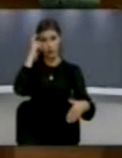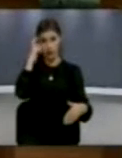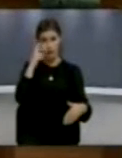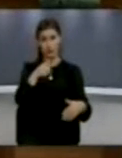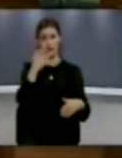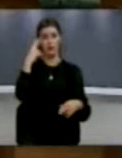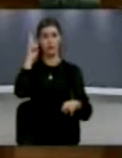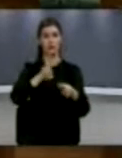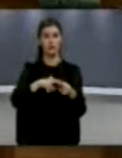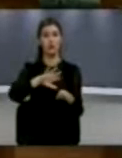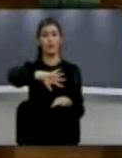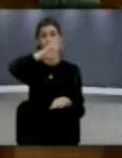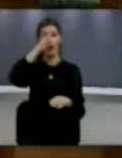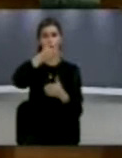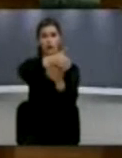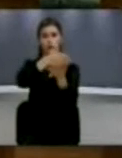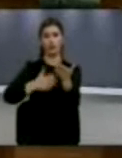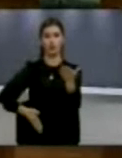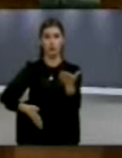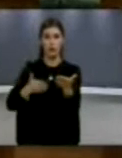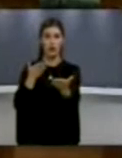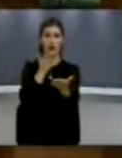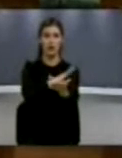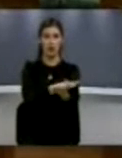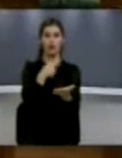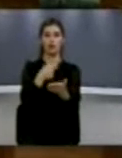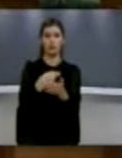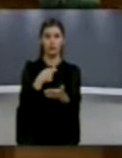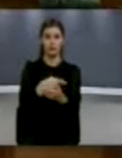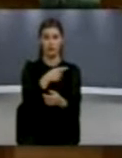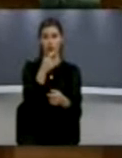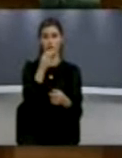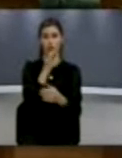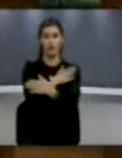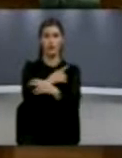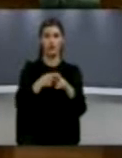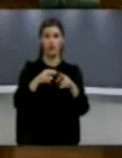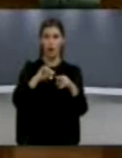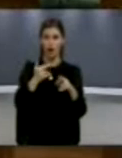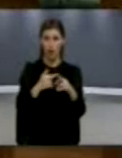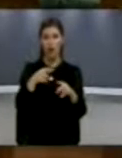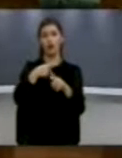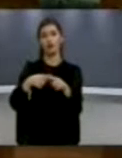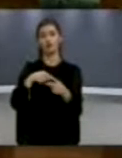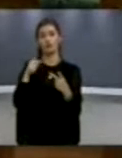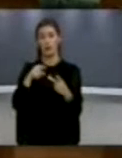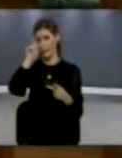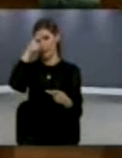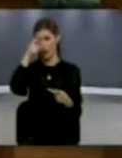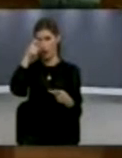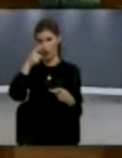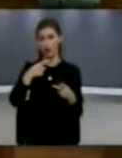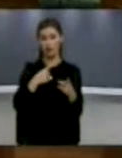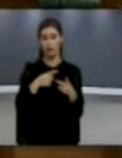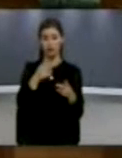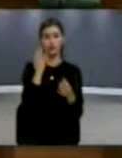bjesh ka është ndarë në dy pjes me qëras gjysma kemi paguar taksa në rëzhoj e gjysma tjetër në pej. Por, edhe me kushtetutën e